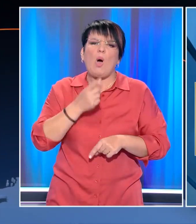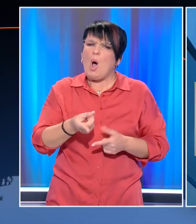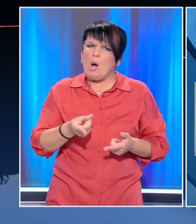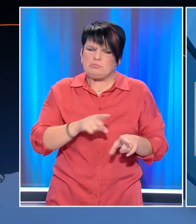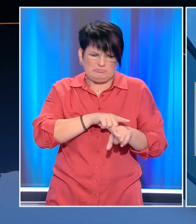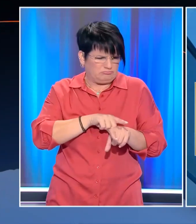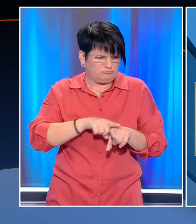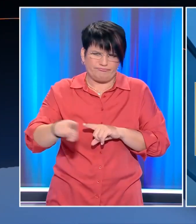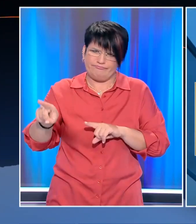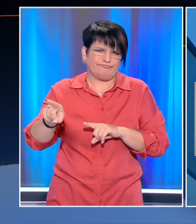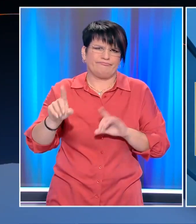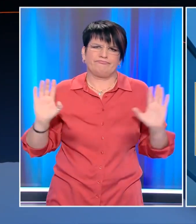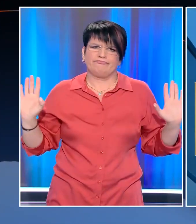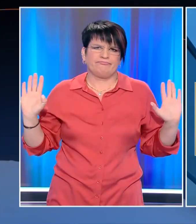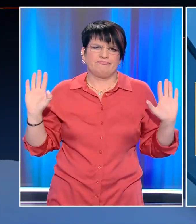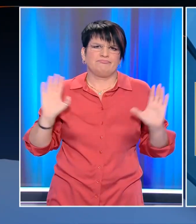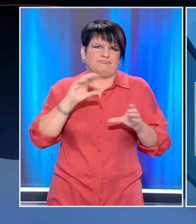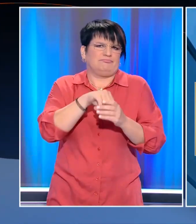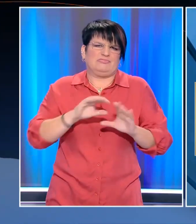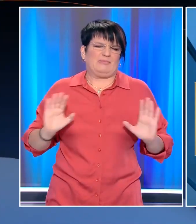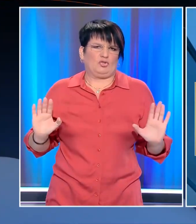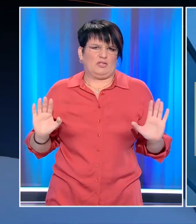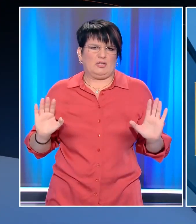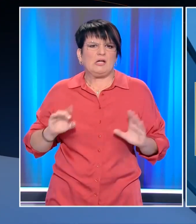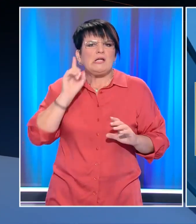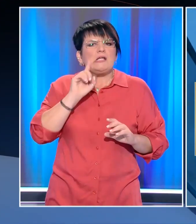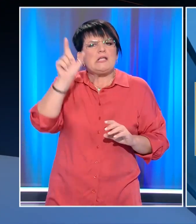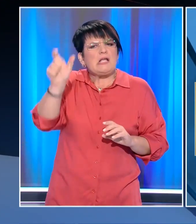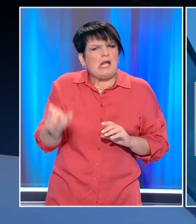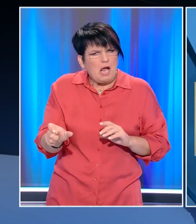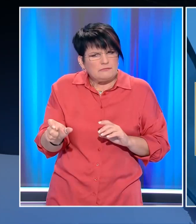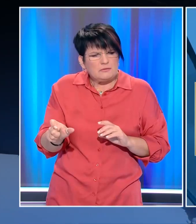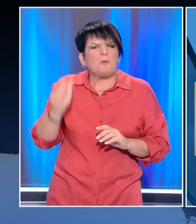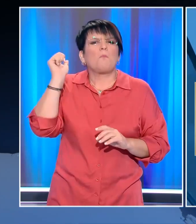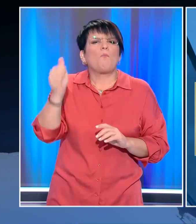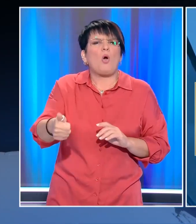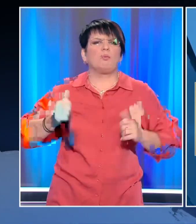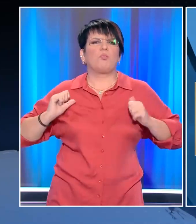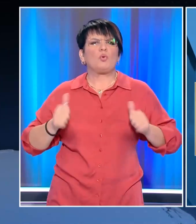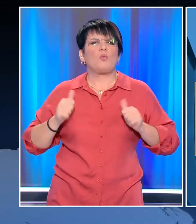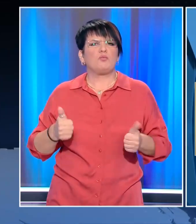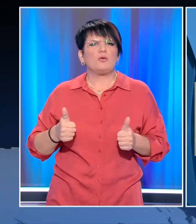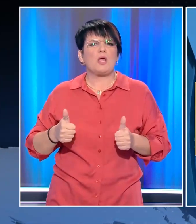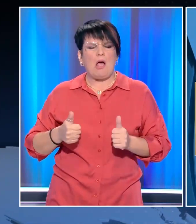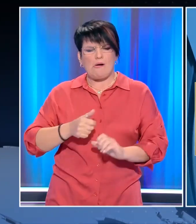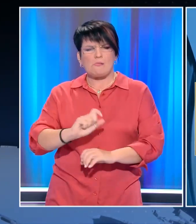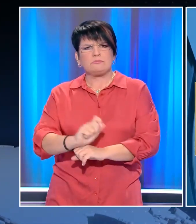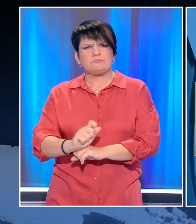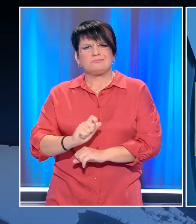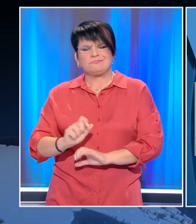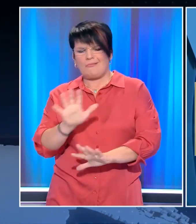έχουν καμία μα καμία συμβολή σε αυτό. Η κυρία αυτή λοιπόν, μόνη της, στο διάστημα αυτό, έχοντας